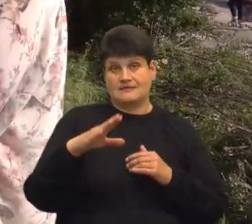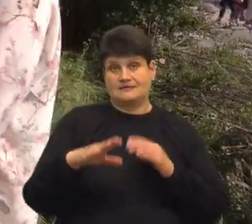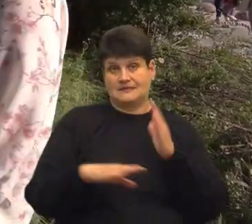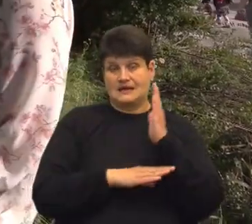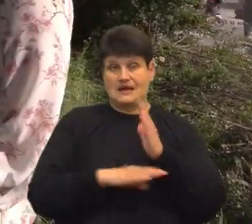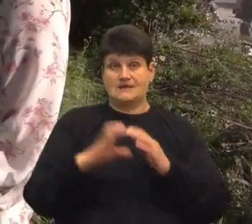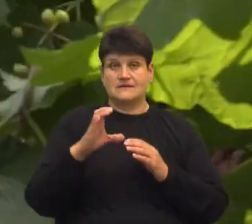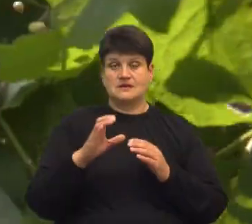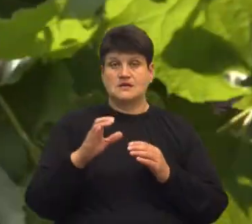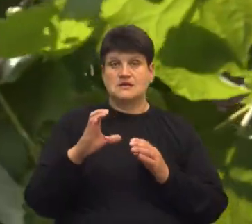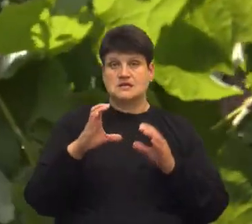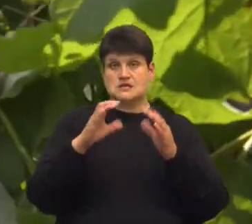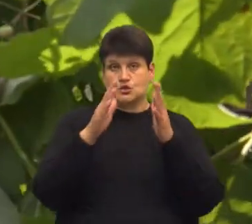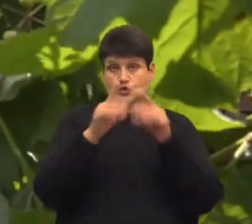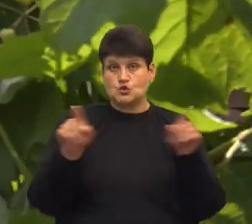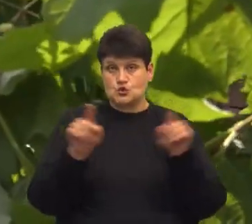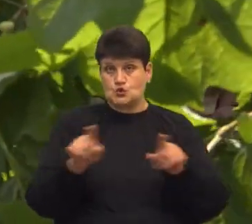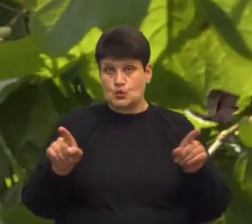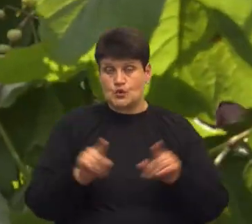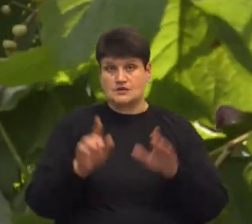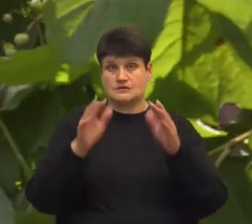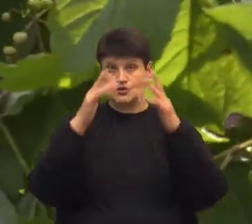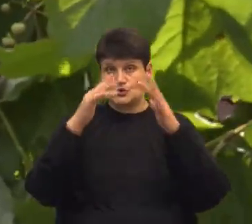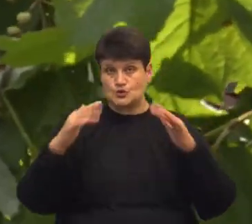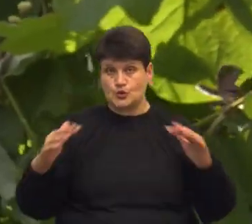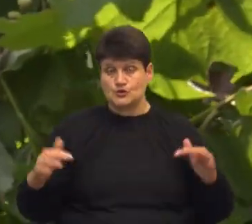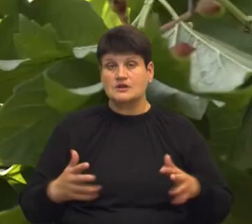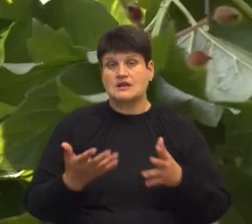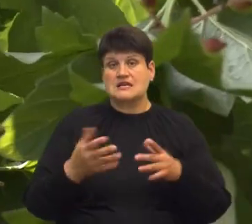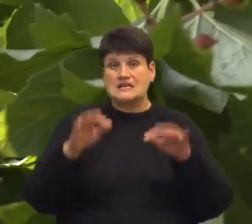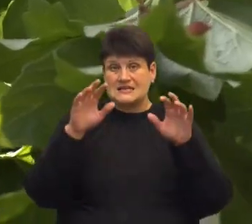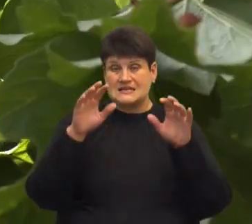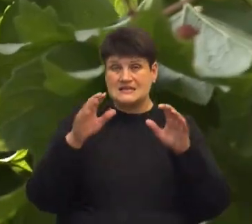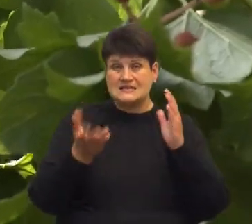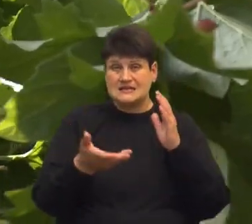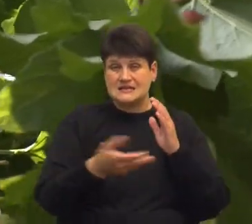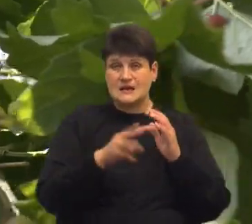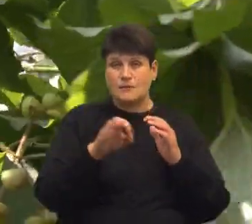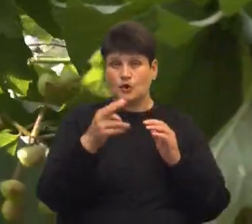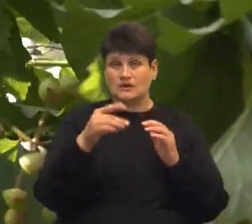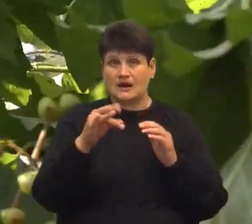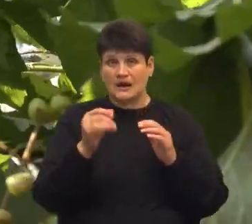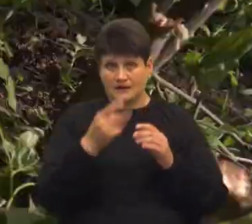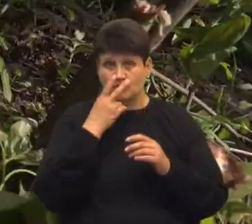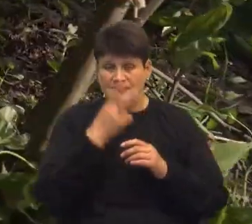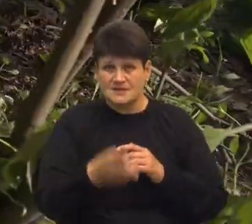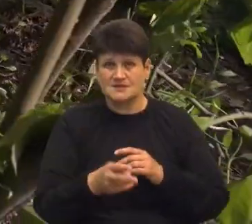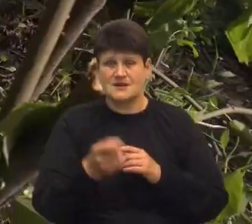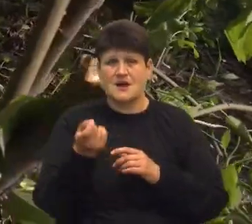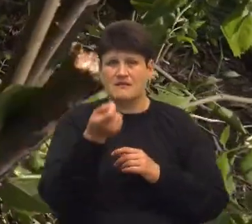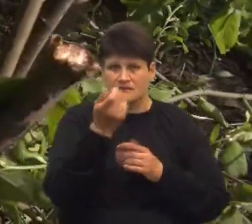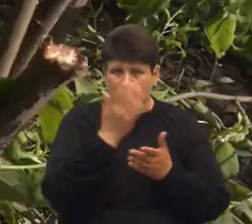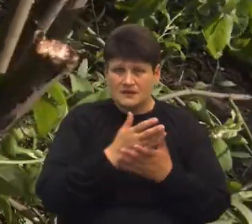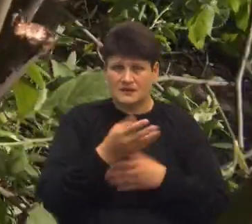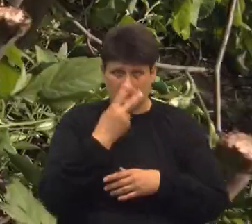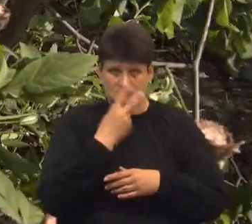Модрина, це схвойних дерев. Зрізали калину, яка теж навіть ягідки зав'язала. Подивіться, які ягідки вже є. Вона так гарно квітла. Зверніть